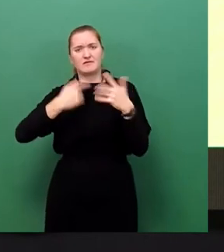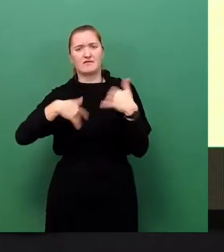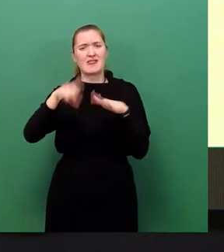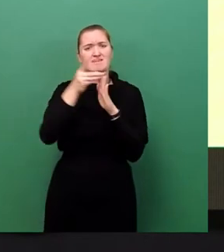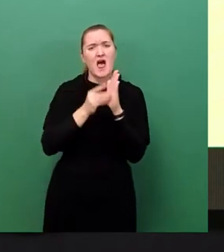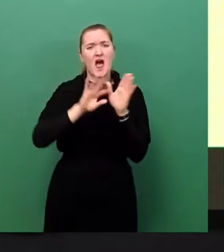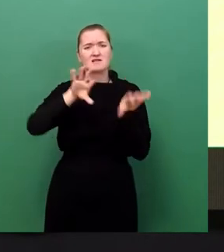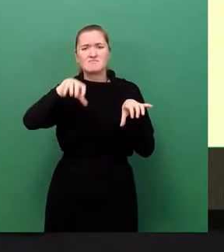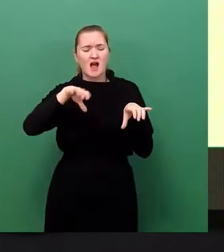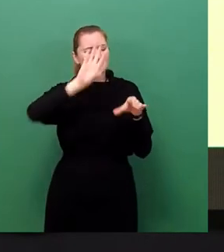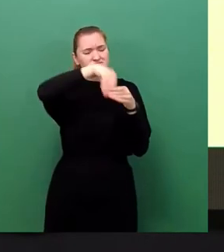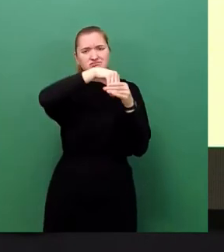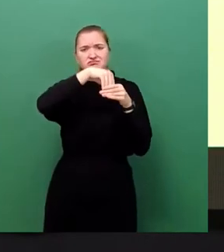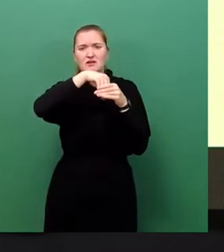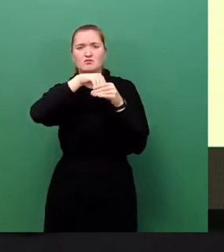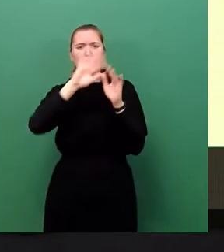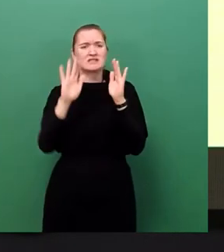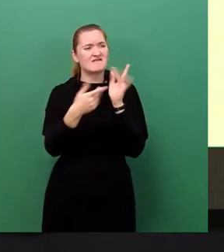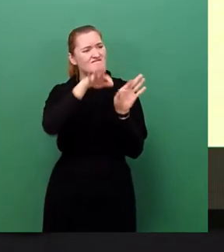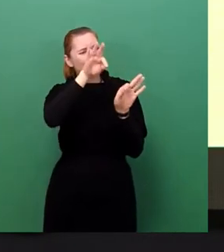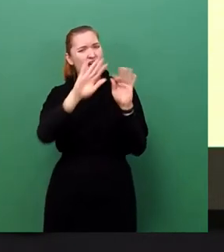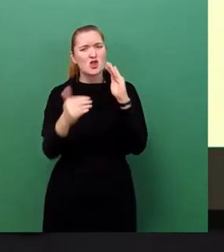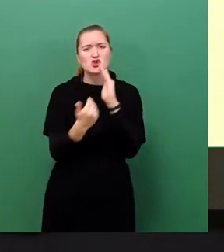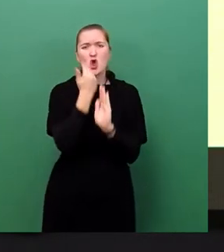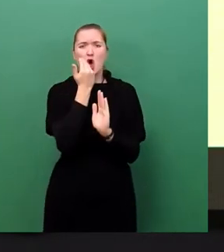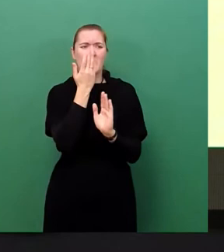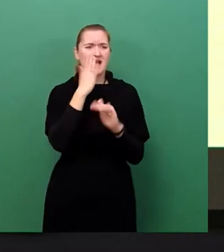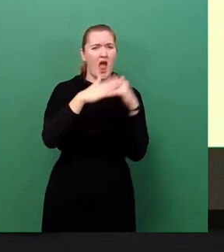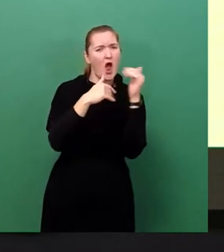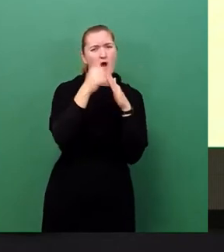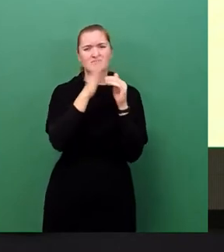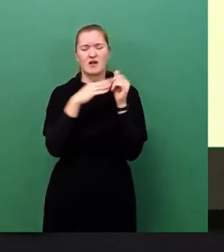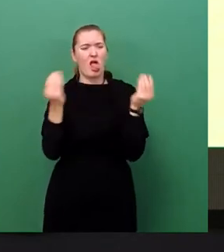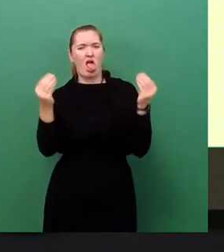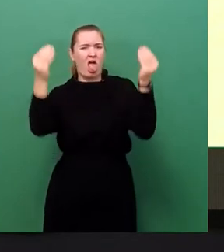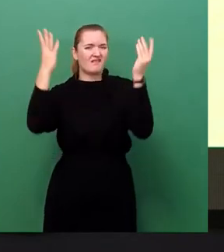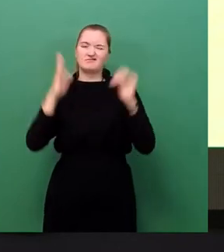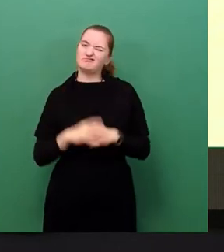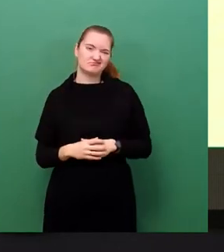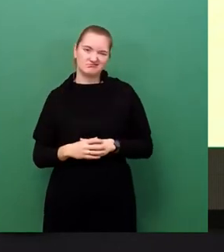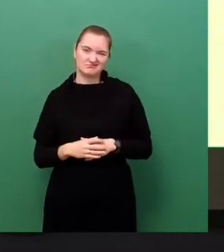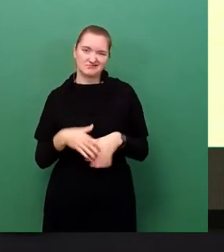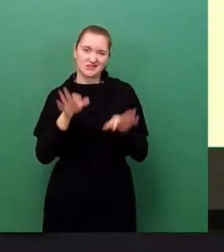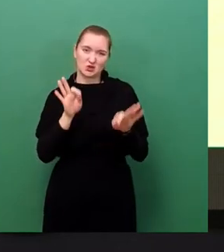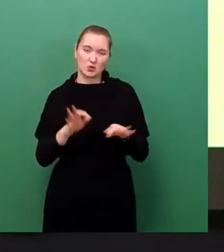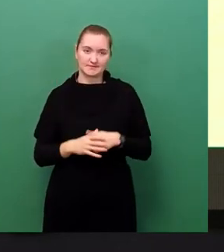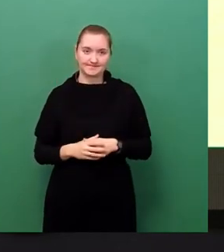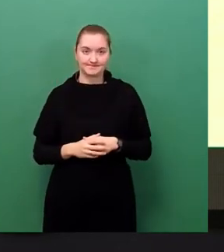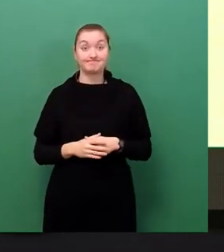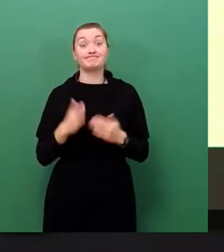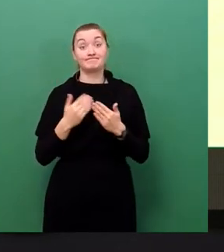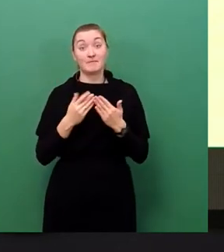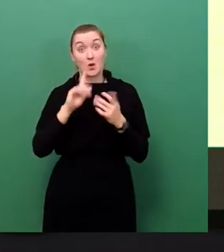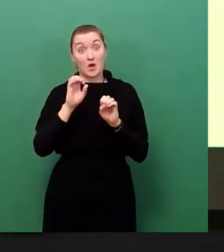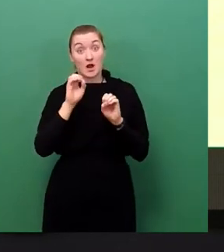finden, neu aufbauen, man muss sie wieder installieren, das ist alles nicht gut. Und damit das klar ist, man muss alles tun, damit